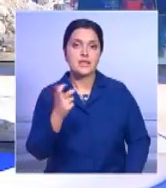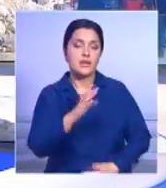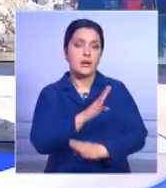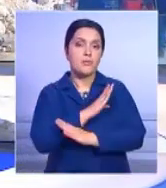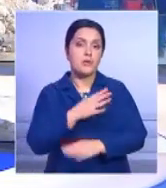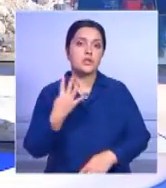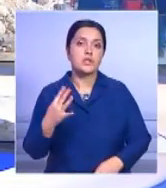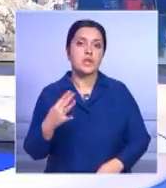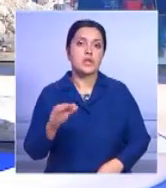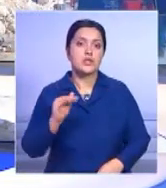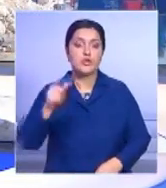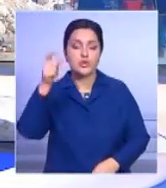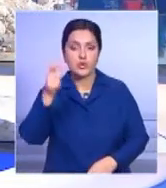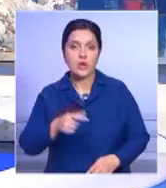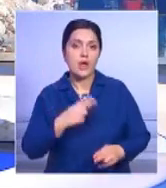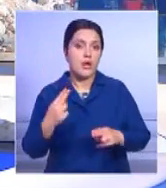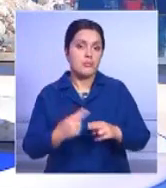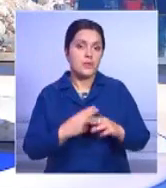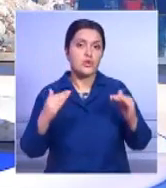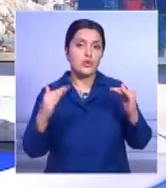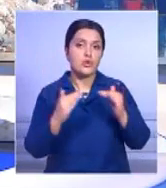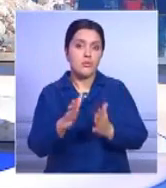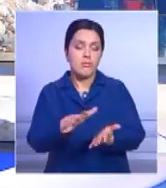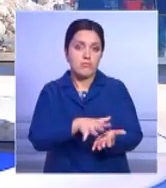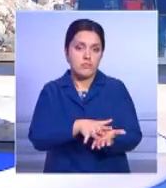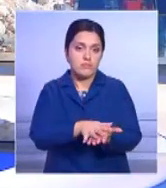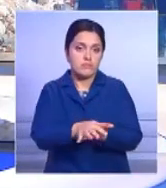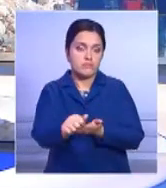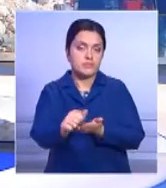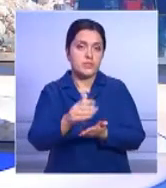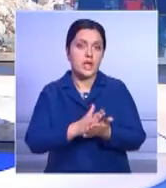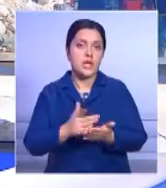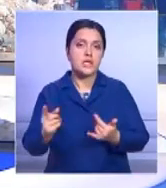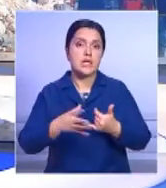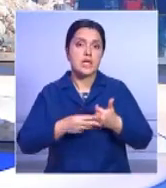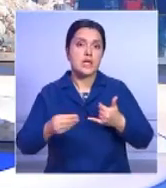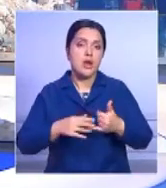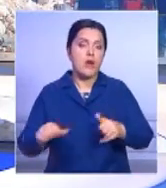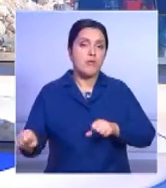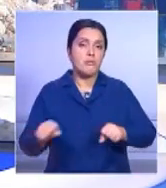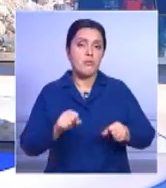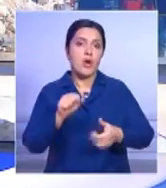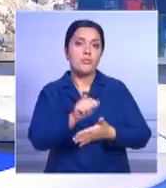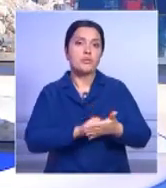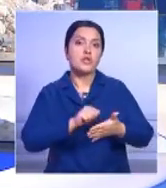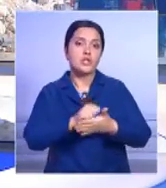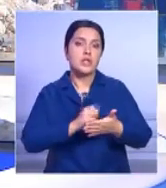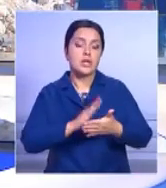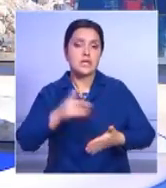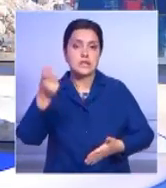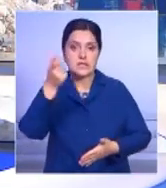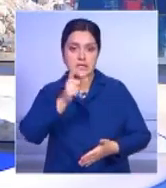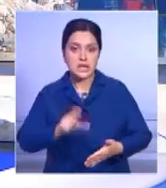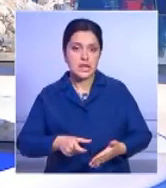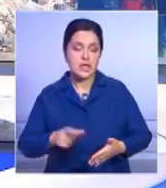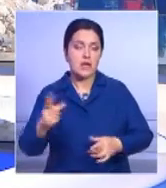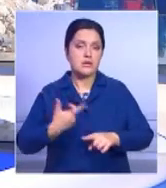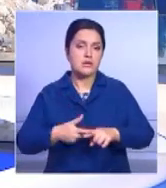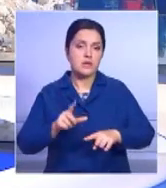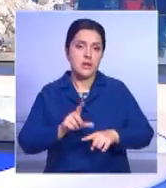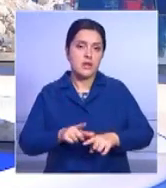погибших, больше 40 тысяч людей без крова, стертые с лица земли города. Последствия серии землетрясений в Италии